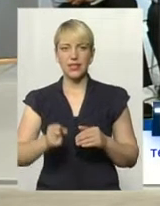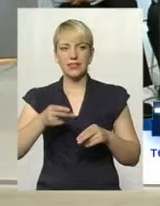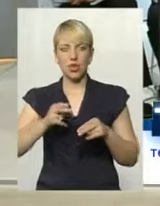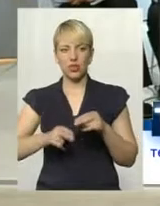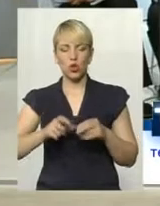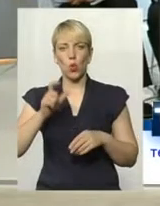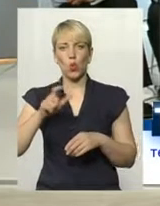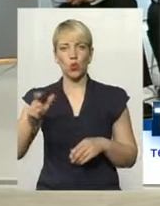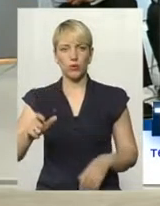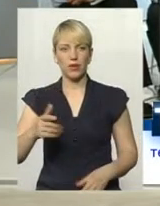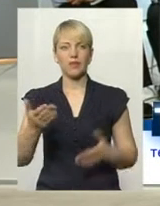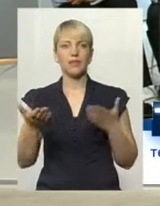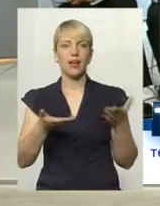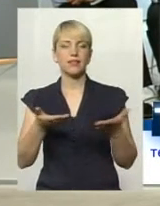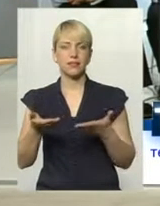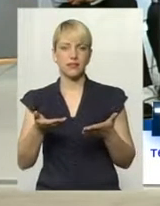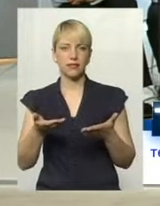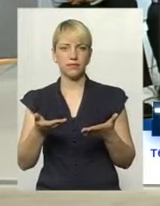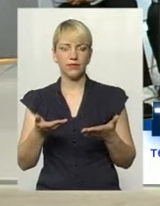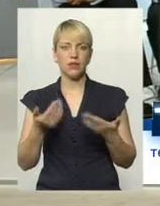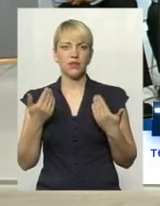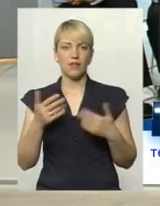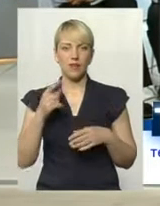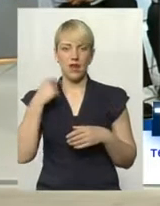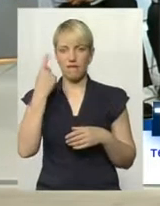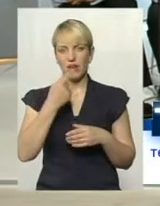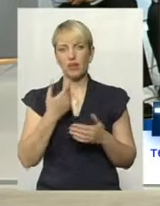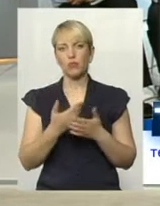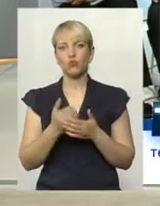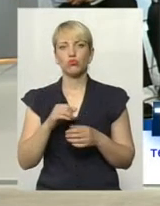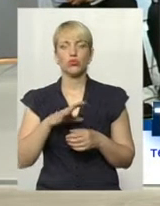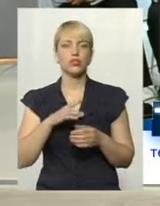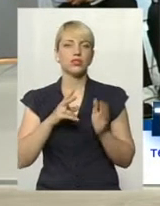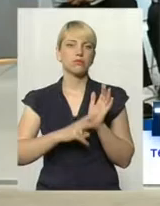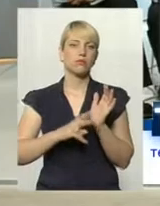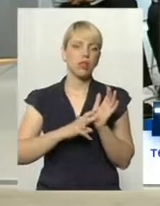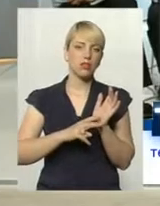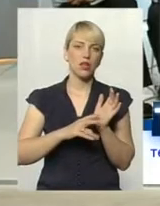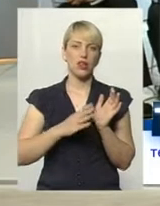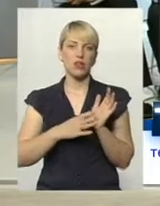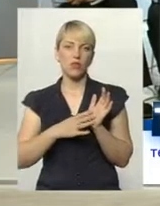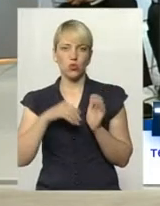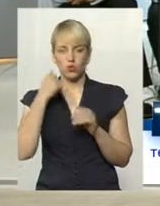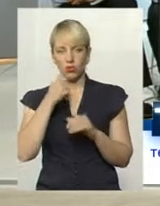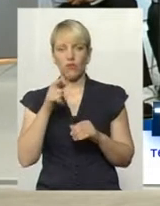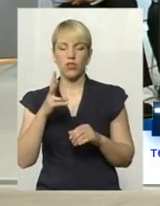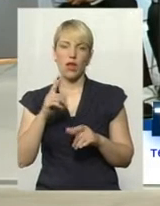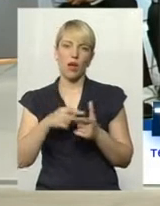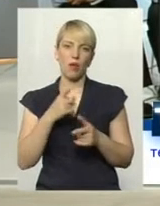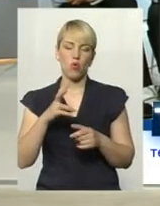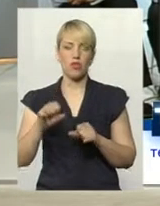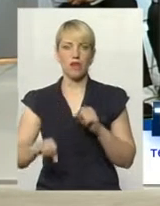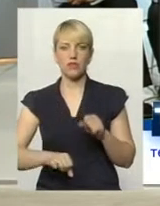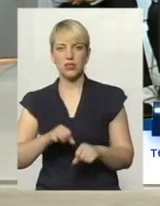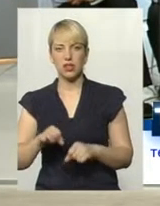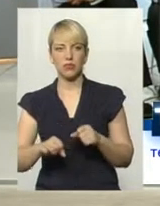скажімо, людьми, які, ну, на вигляд і, може, і 80-90 років, вони або на велосипедах, або